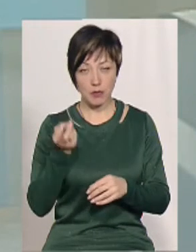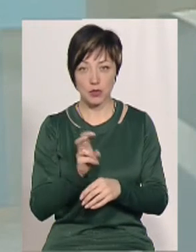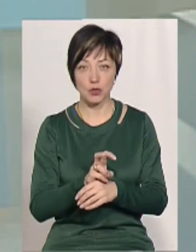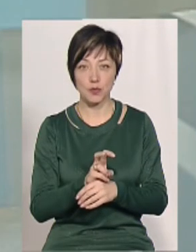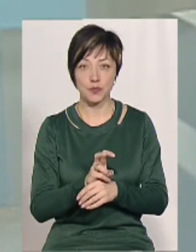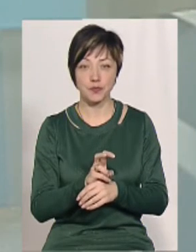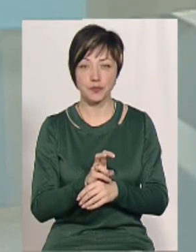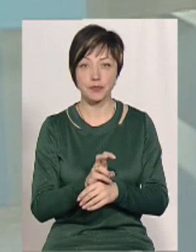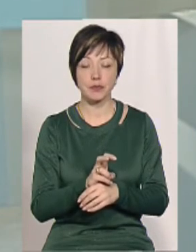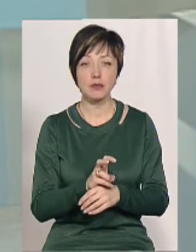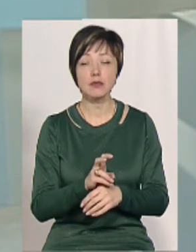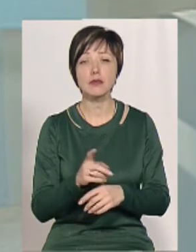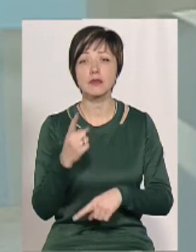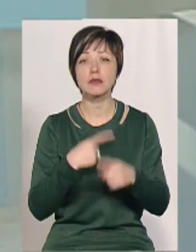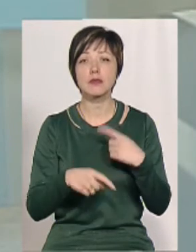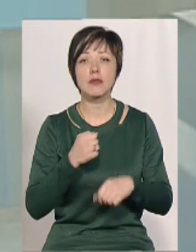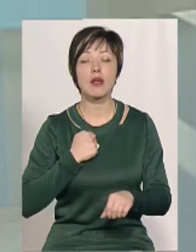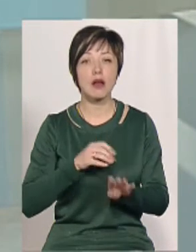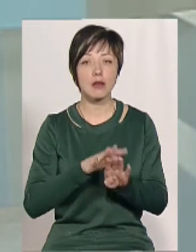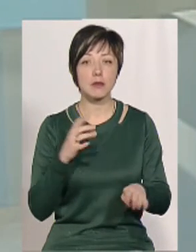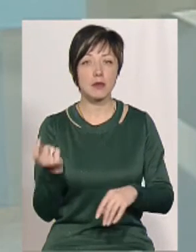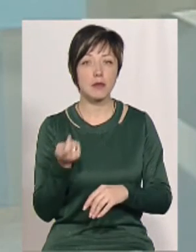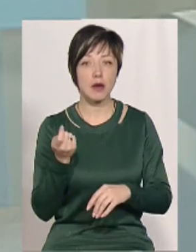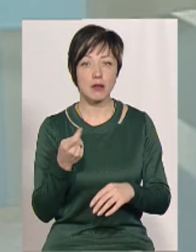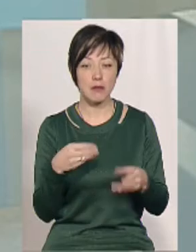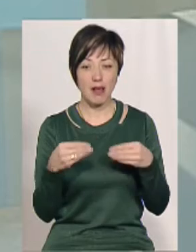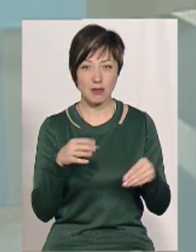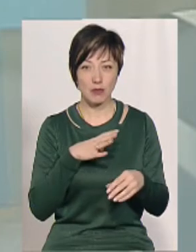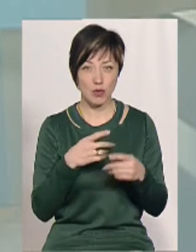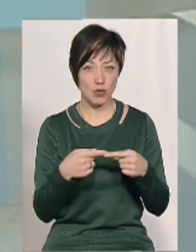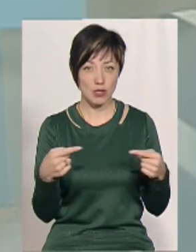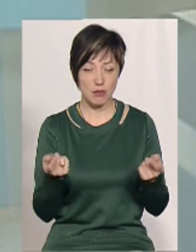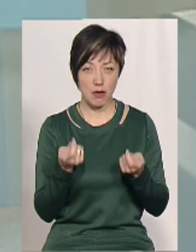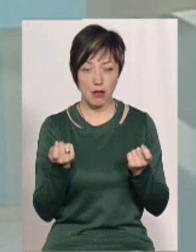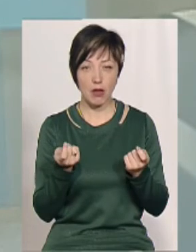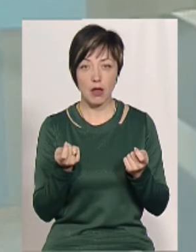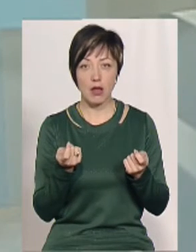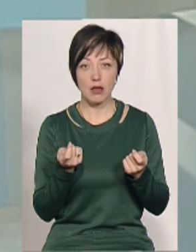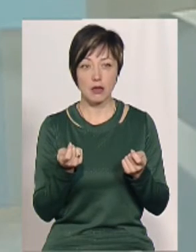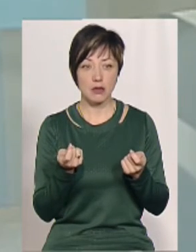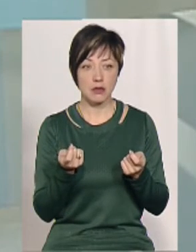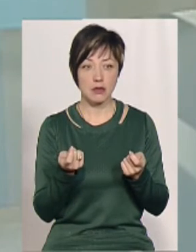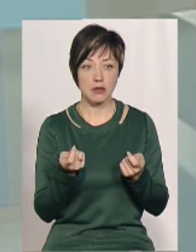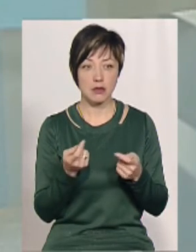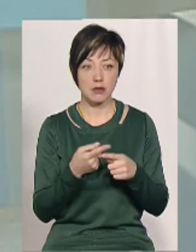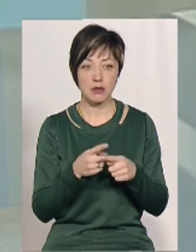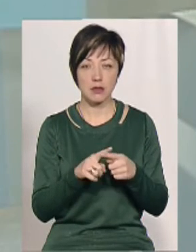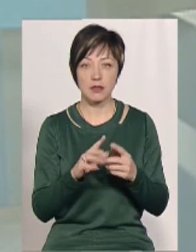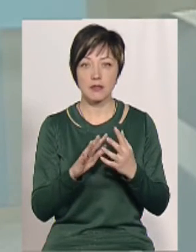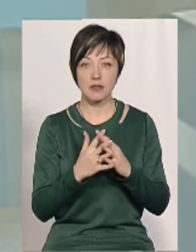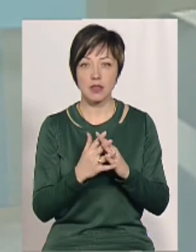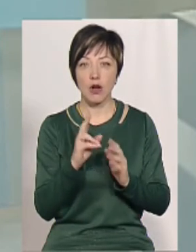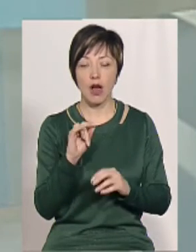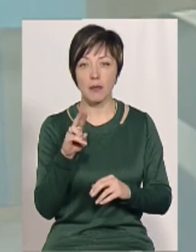прийшов з армії ще, тоді дуже мало пластику було всякого, і надодому, в село Карпівці,